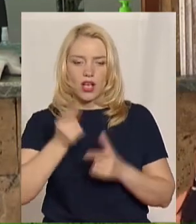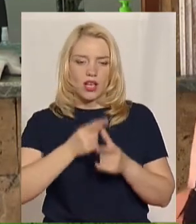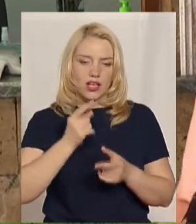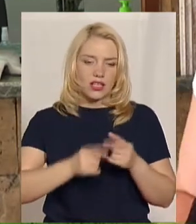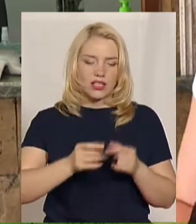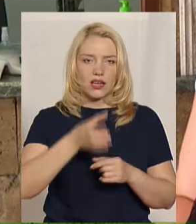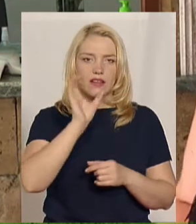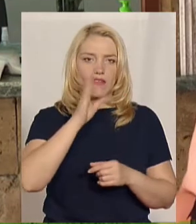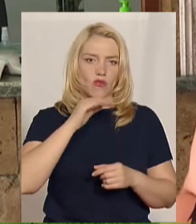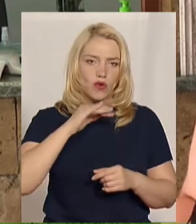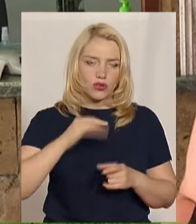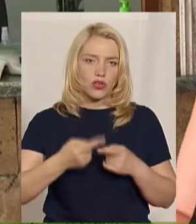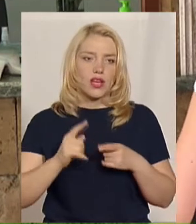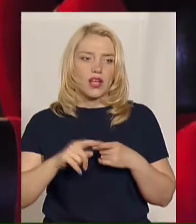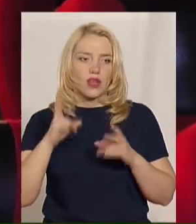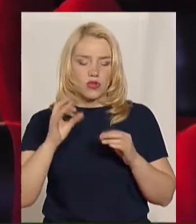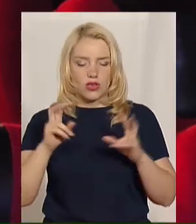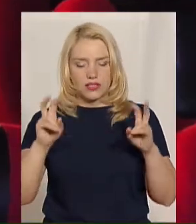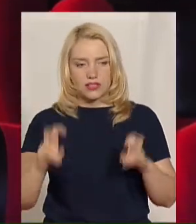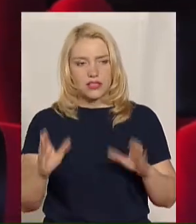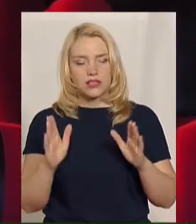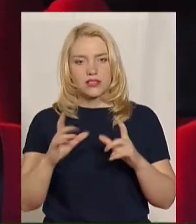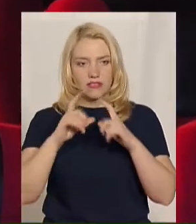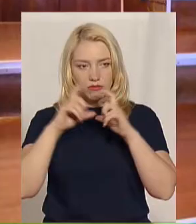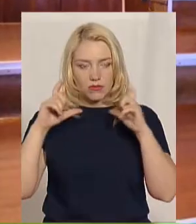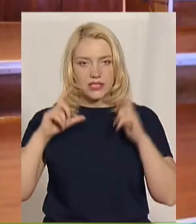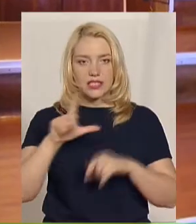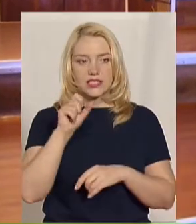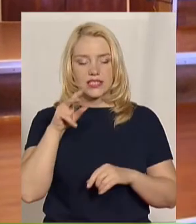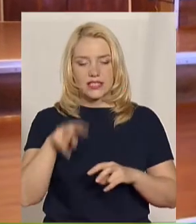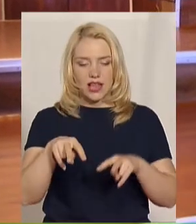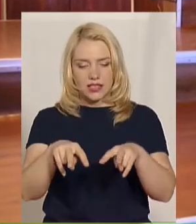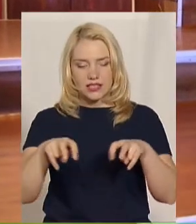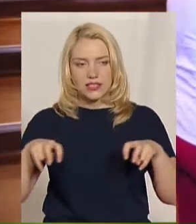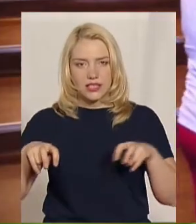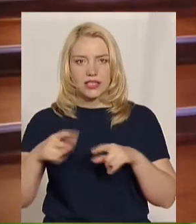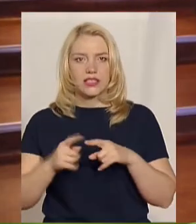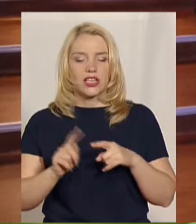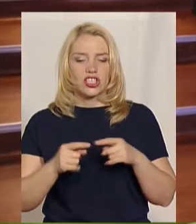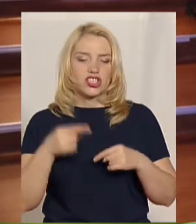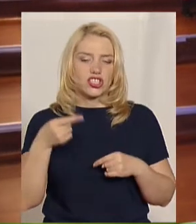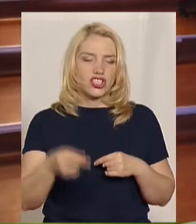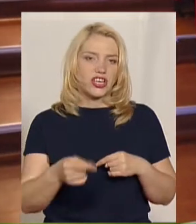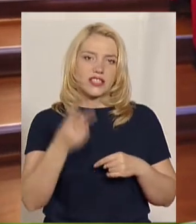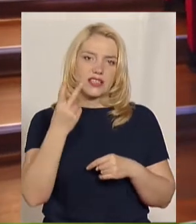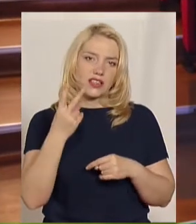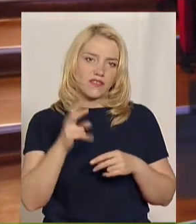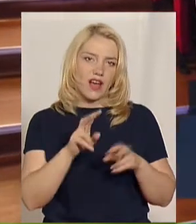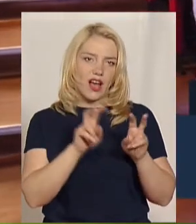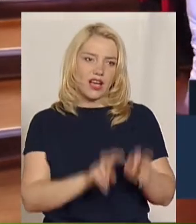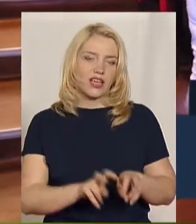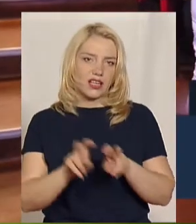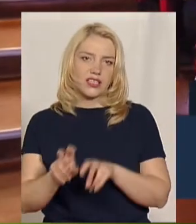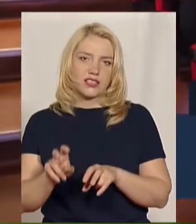має знаходити стільки в масті. Сидіти в глядацькій залі відвідувачі можуть через два крісла, додає Лідія Савчук. Може сісти